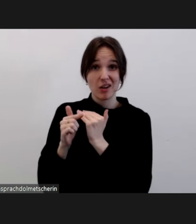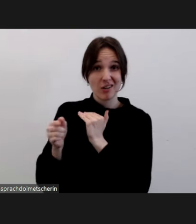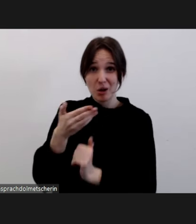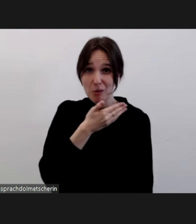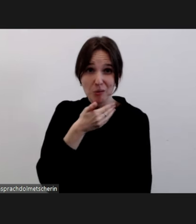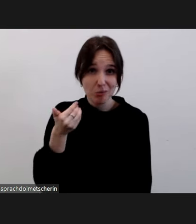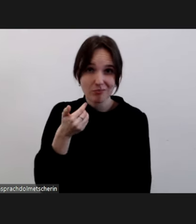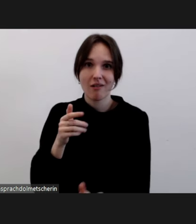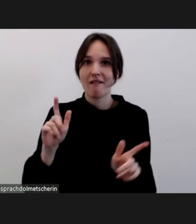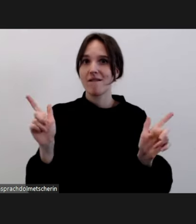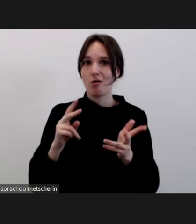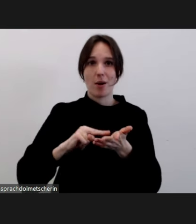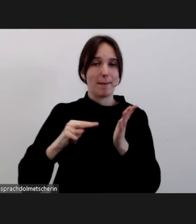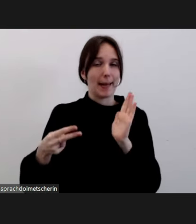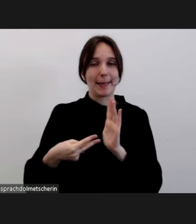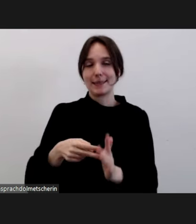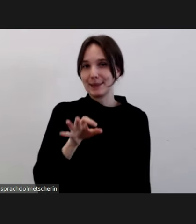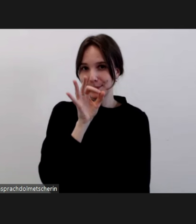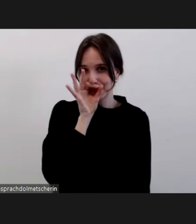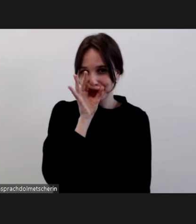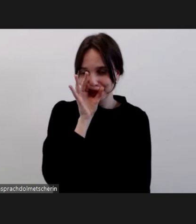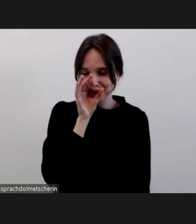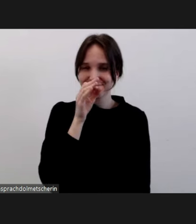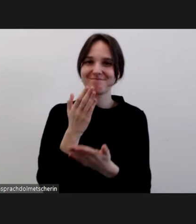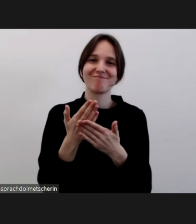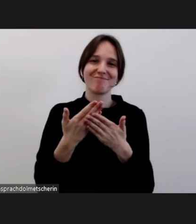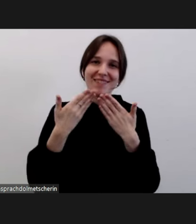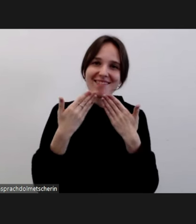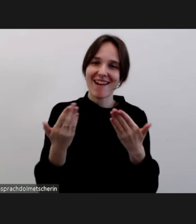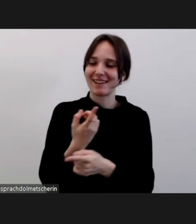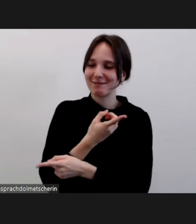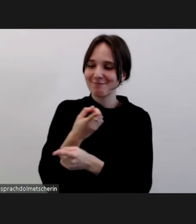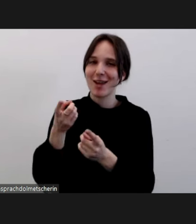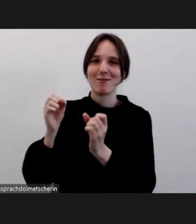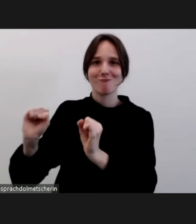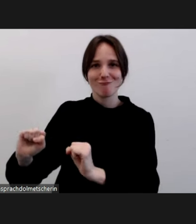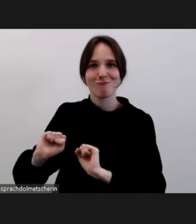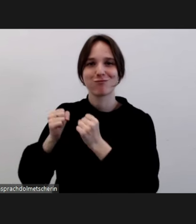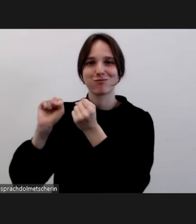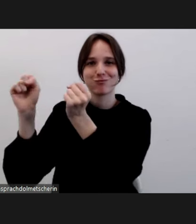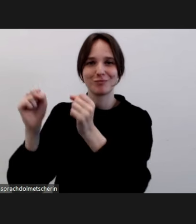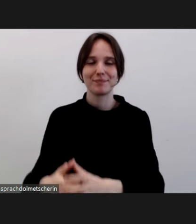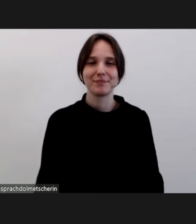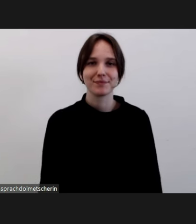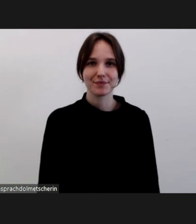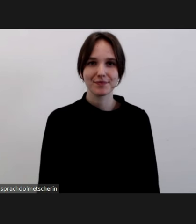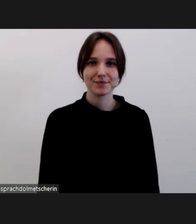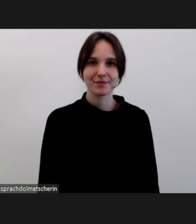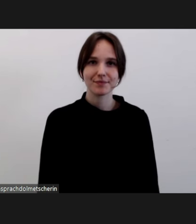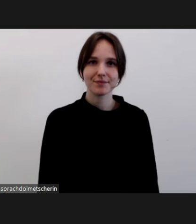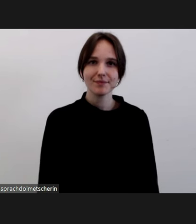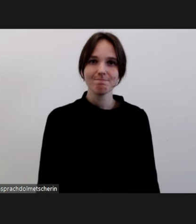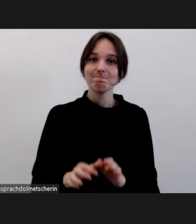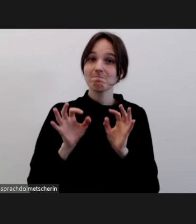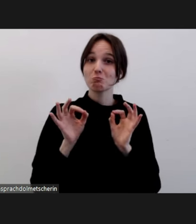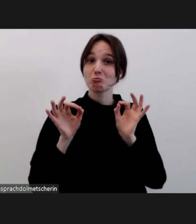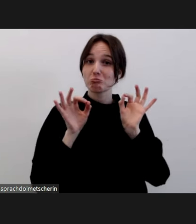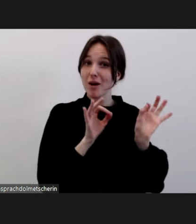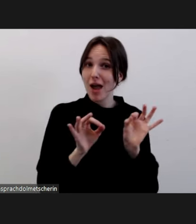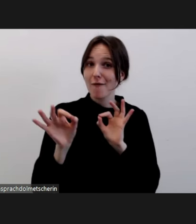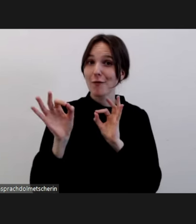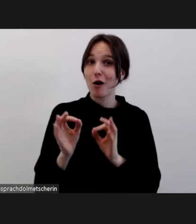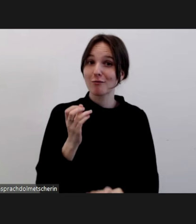realisieren können und daher an dieser Stelle noch mal herzlichen Dank. So, nun so viel der Vorrede. Ich